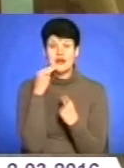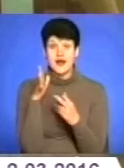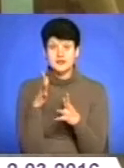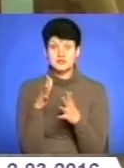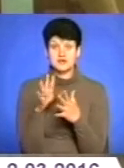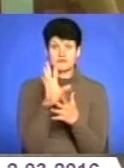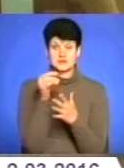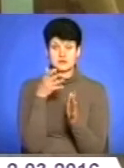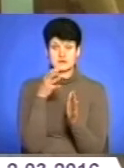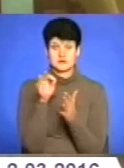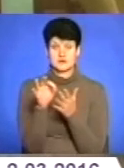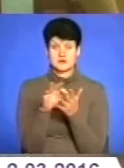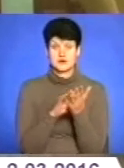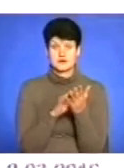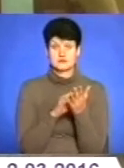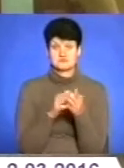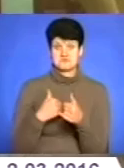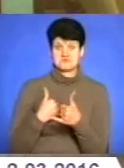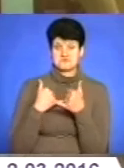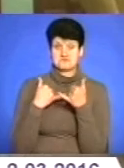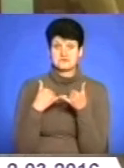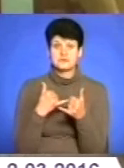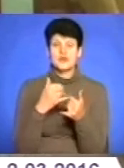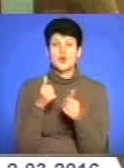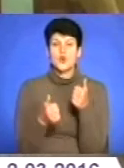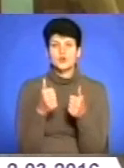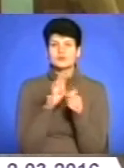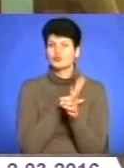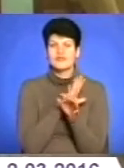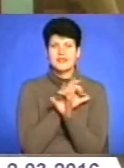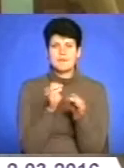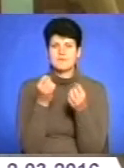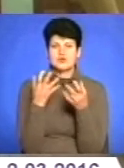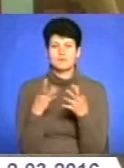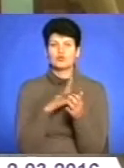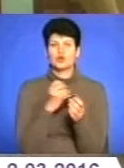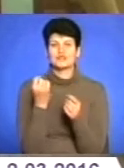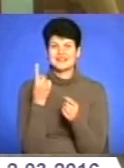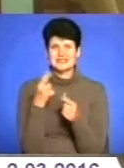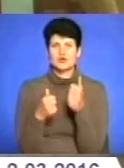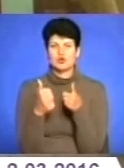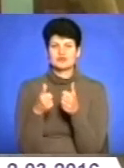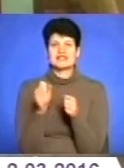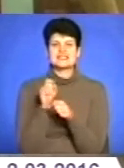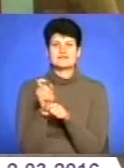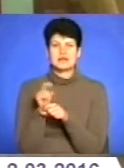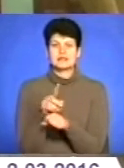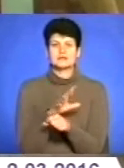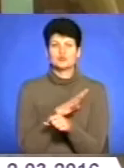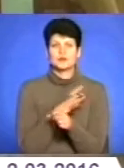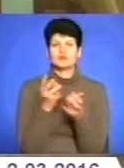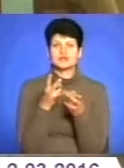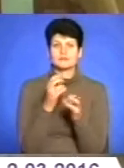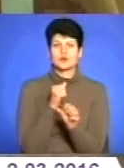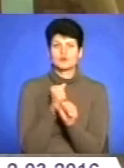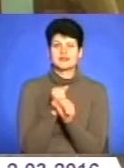всі зразу її заповажали. Конкурс був непростий, це було 11 конкурсних завдань, там були і потреба робити